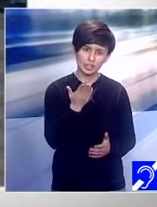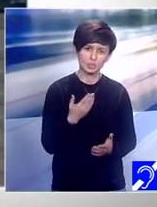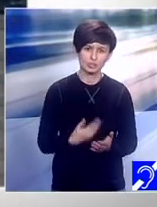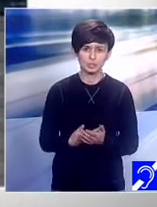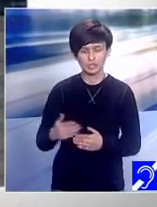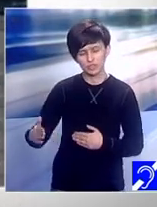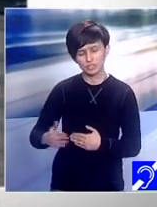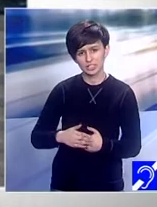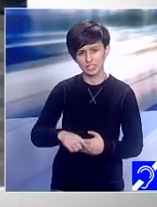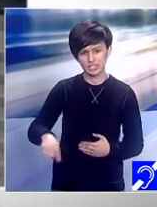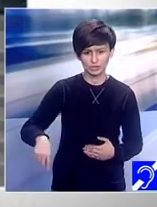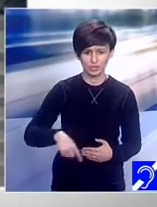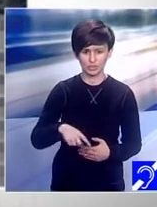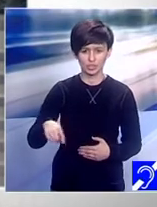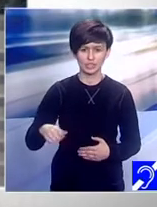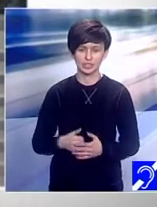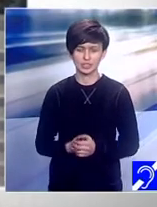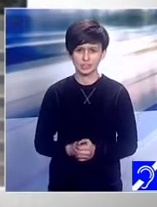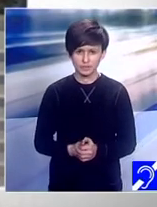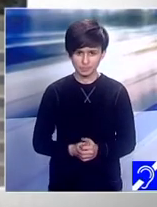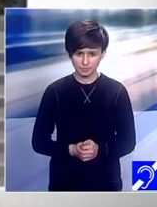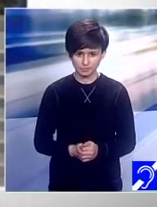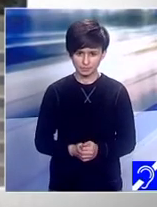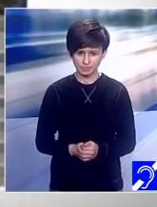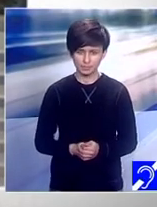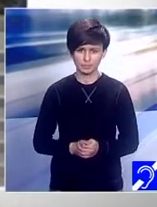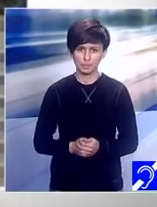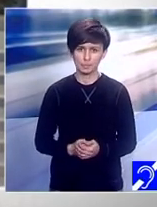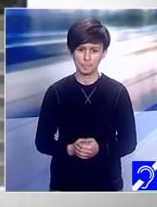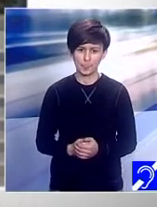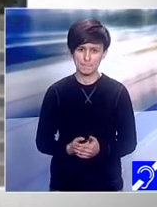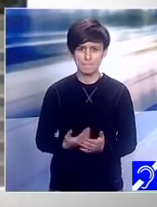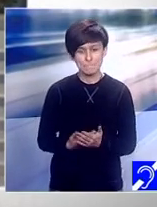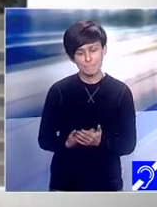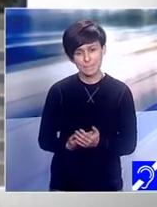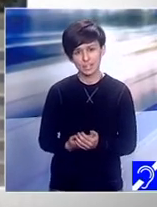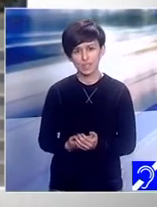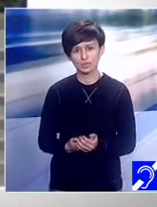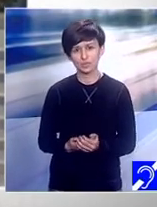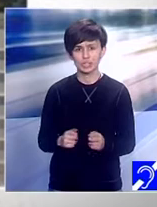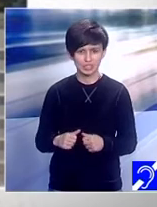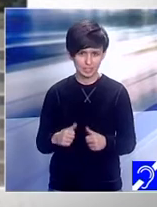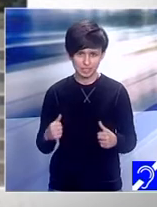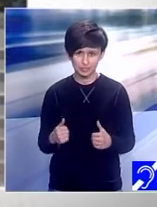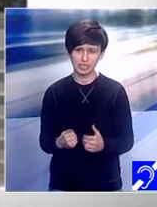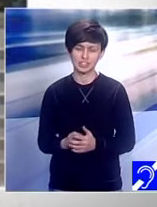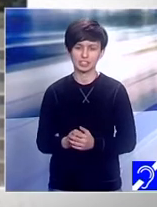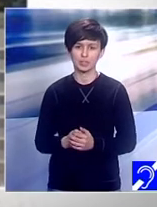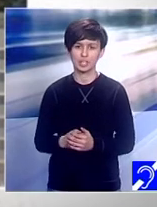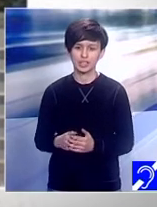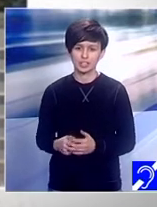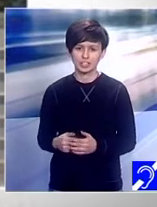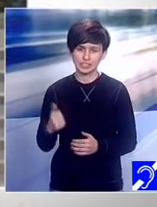domnilor, pentru moment ne despărțim de Maria Cuc și de cei doi gemeni cu sindrom down. O să revenim la